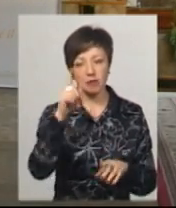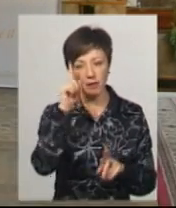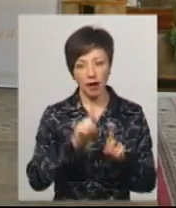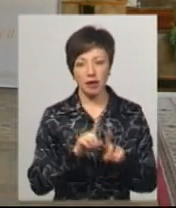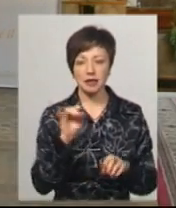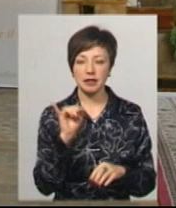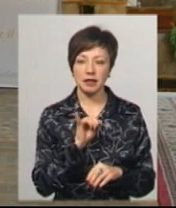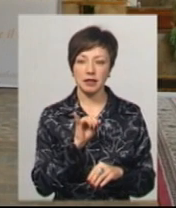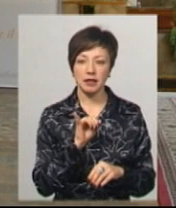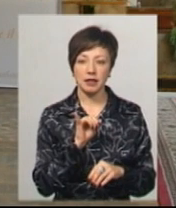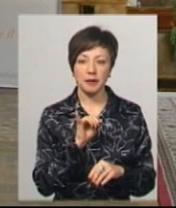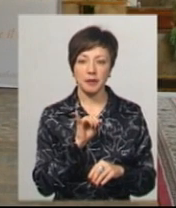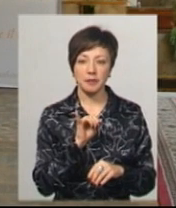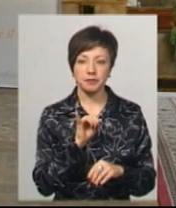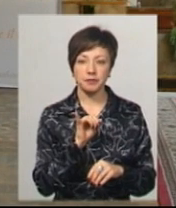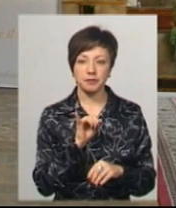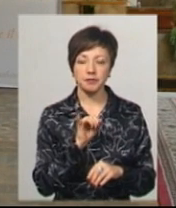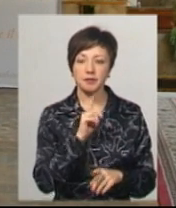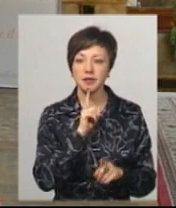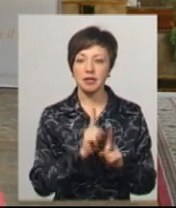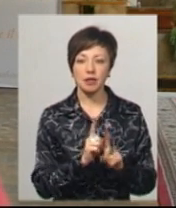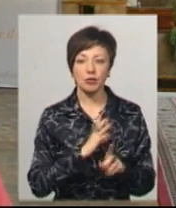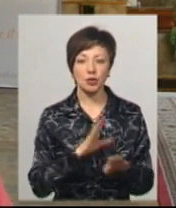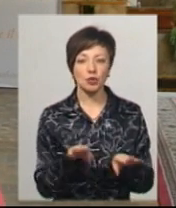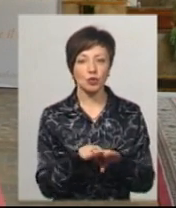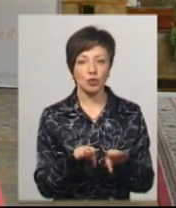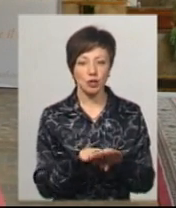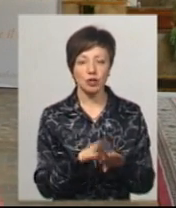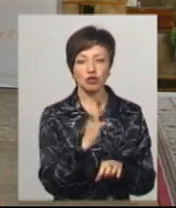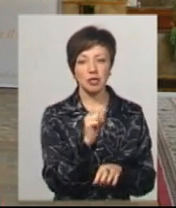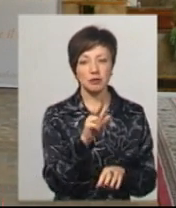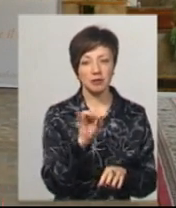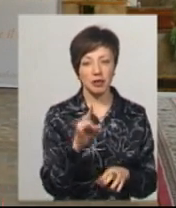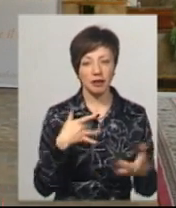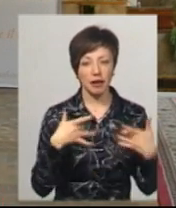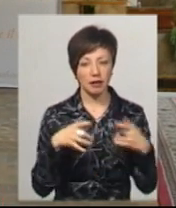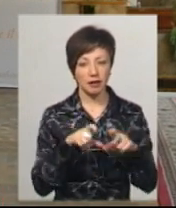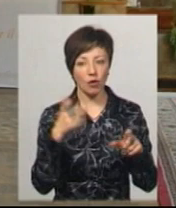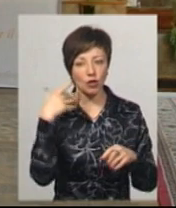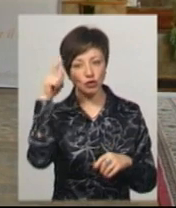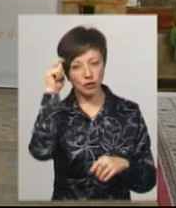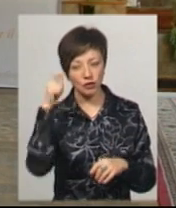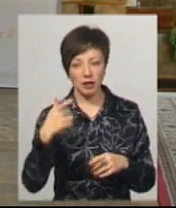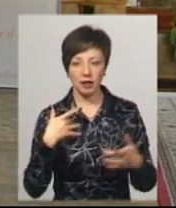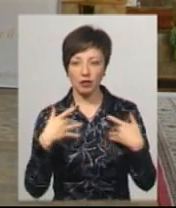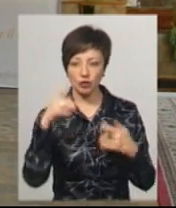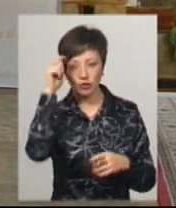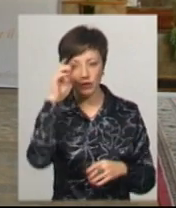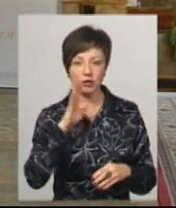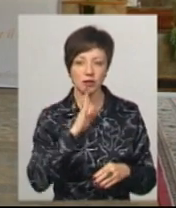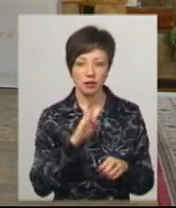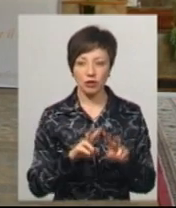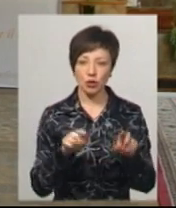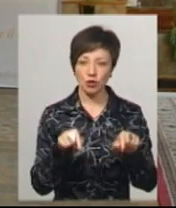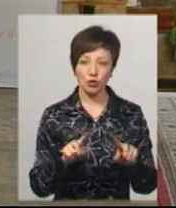сестра, вони дуже схожі. І в шекспірівському театрі, коли у чоловіки грають і жіночі, чоловічі ролі,